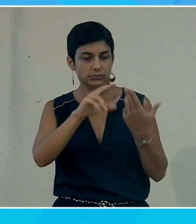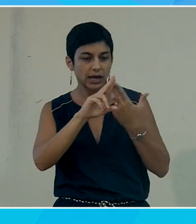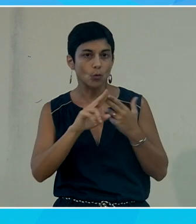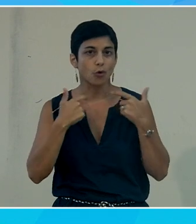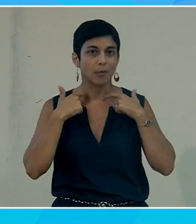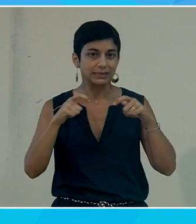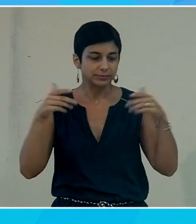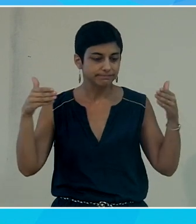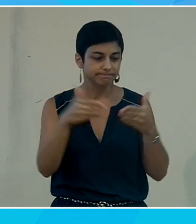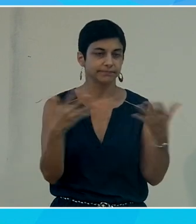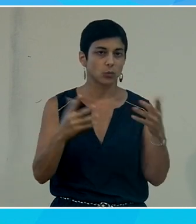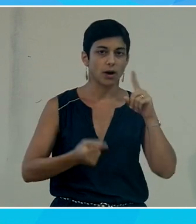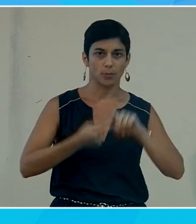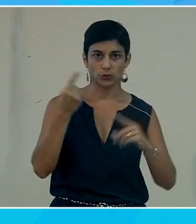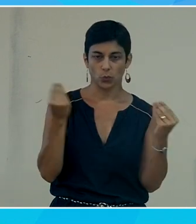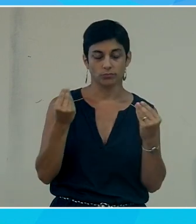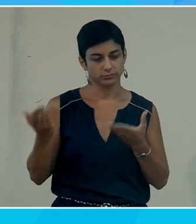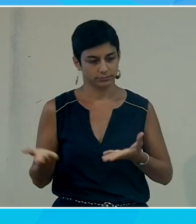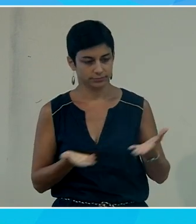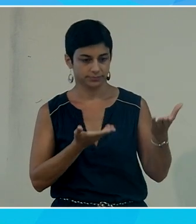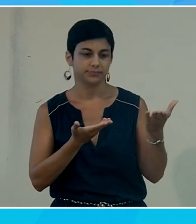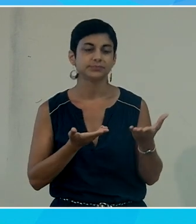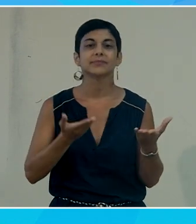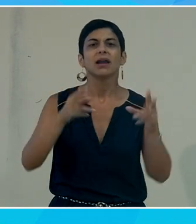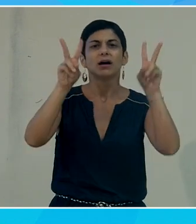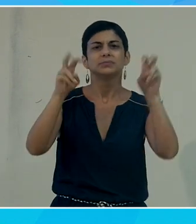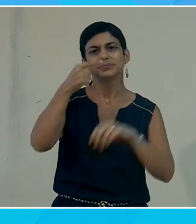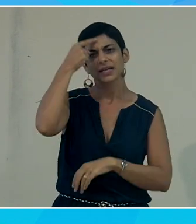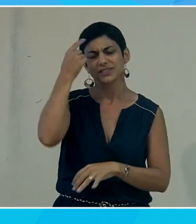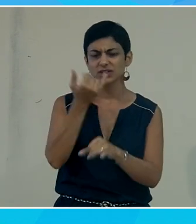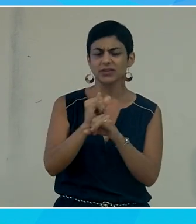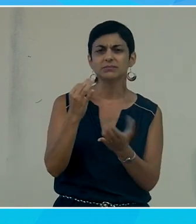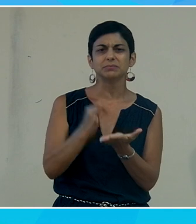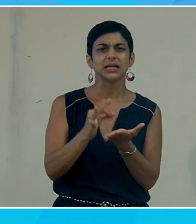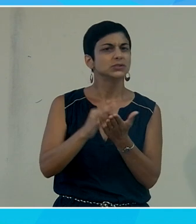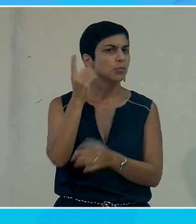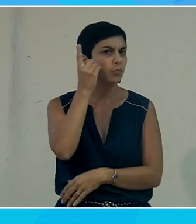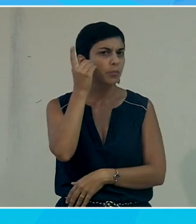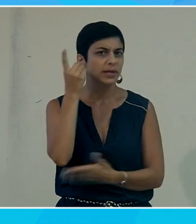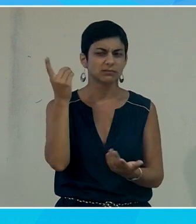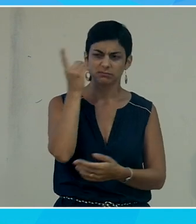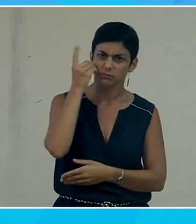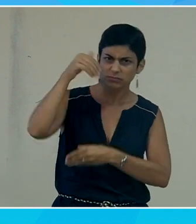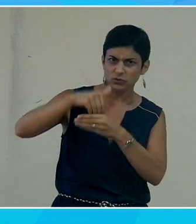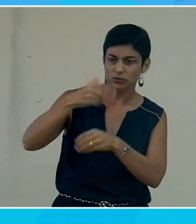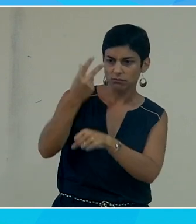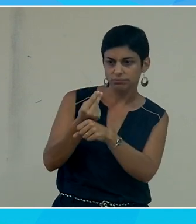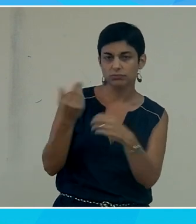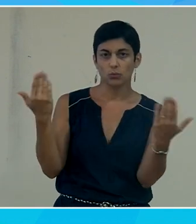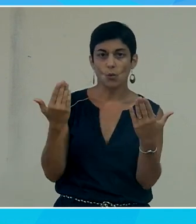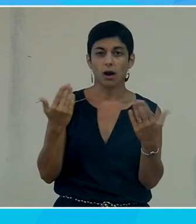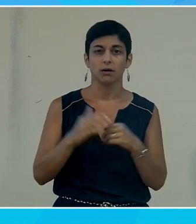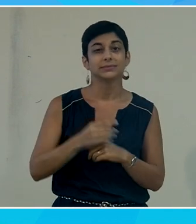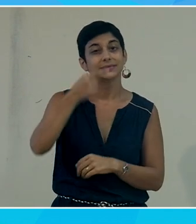'accessibilité dans la démarche vas-y donc intelligence artificielle et application mobile qu'est-ce qu'on peut mettre dans nos téléphones ou dans nos